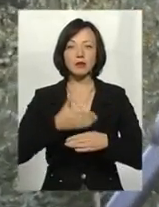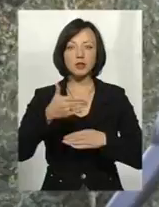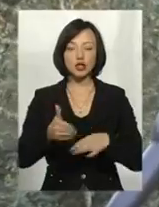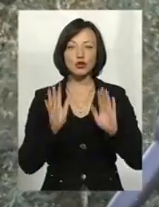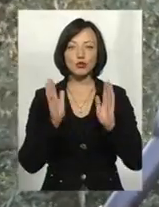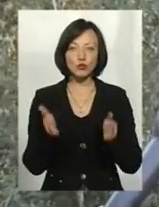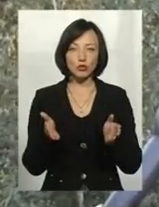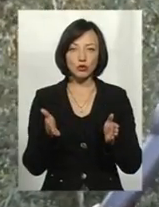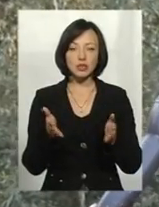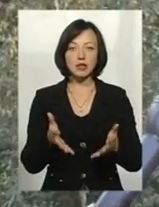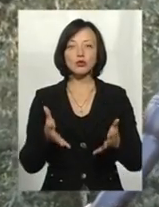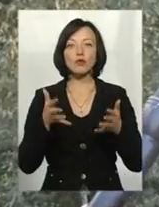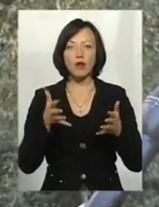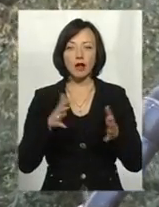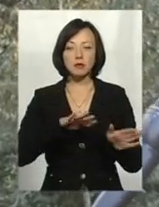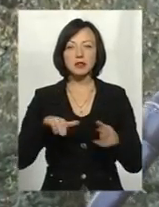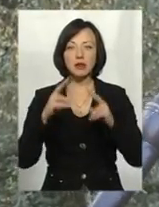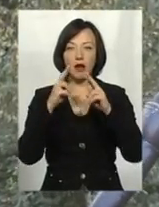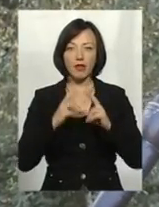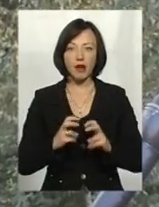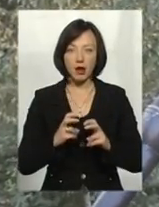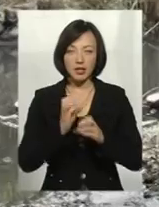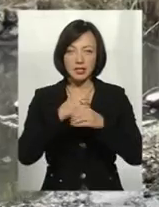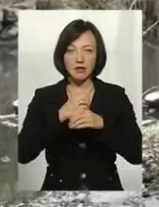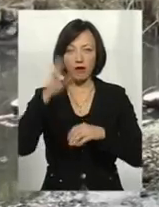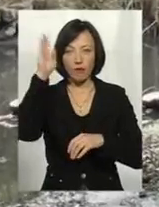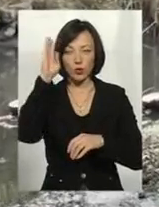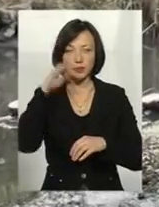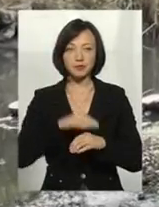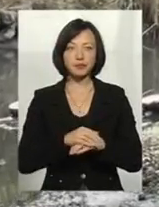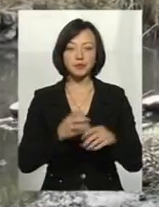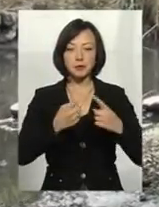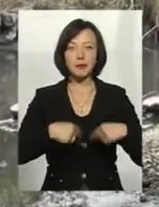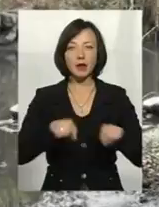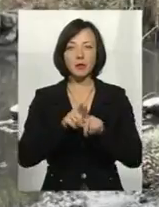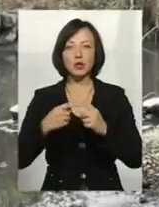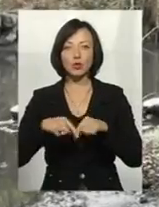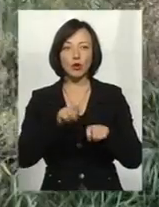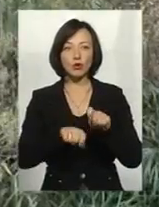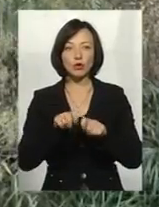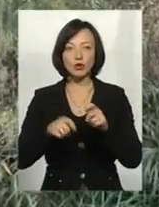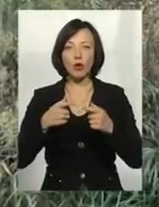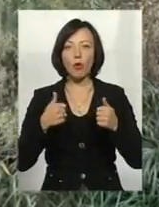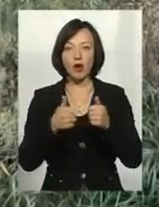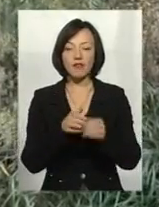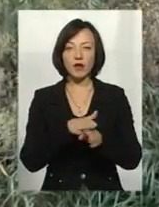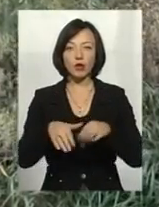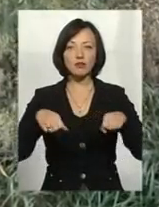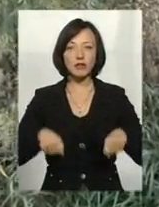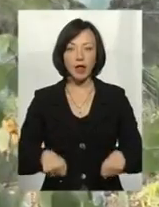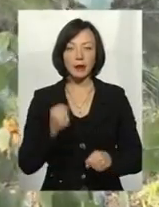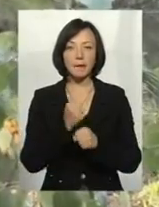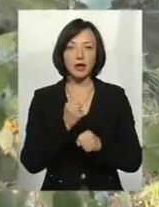аналізів води самової. Підрозділи контролюючих органів та виконавчої гілки влади уже